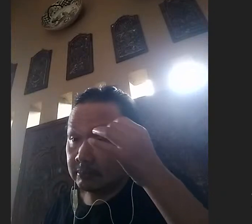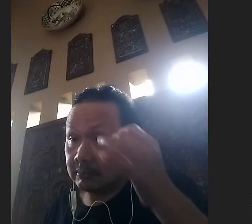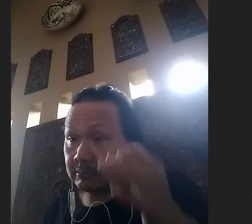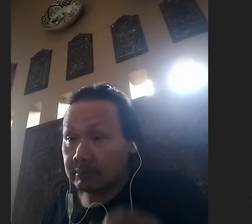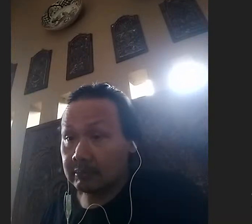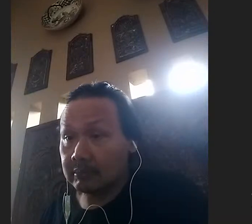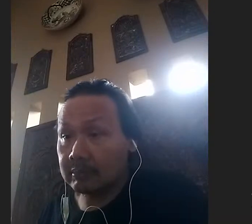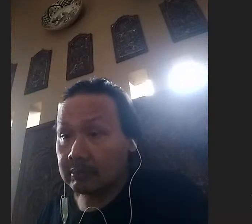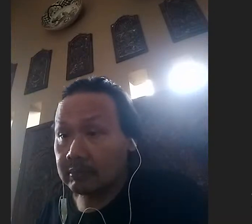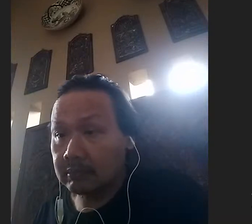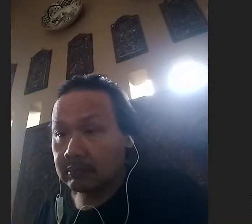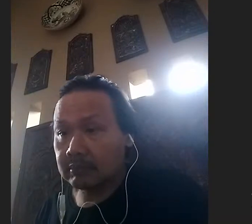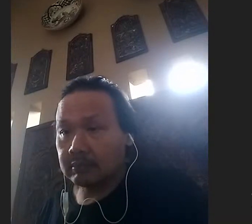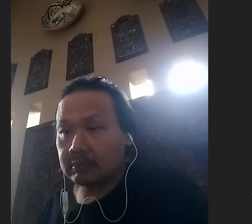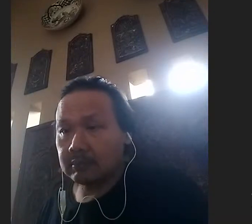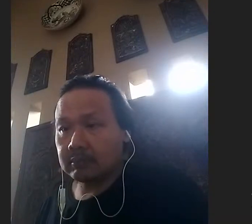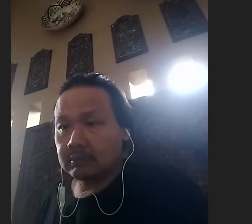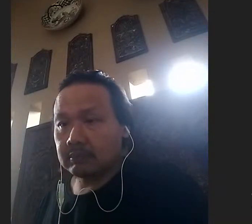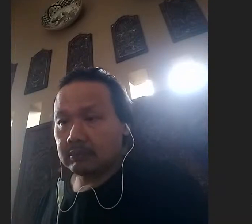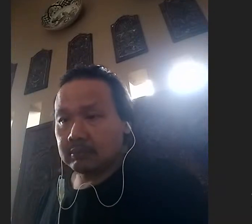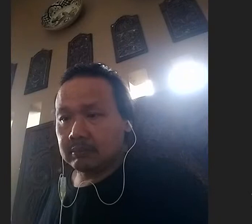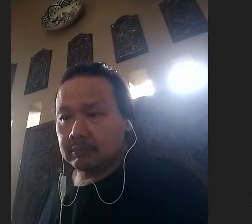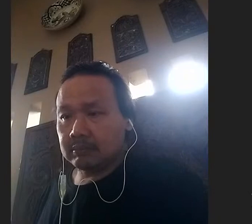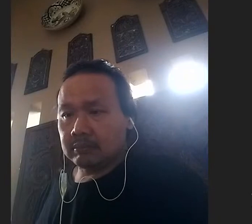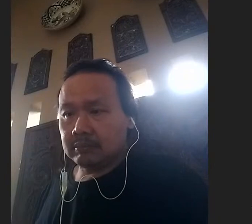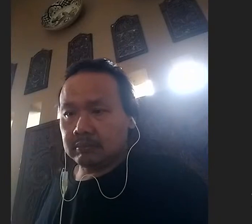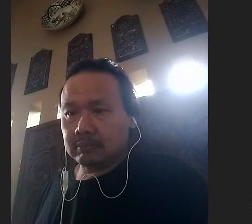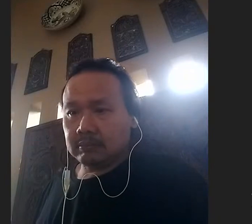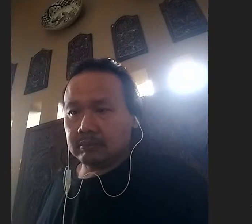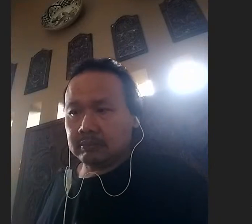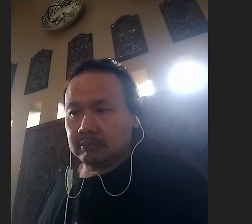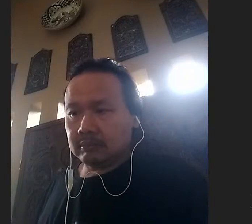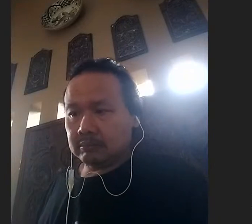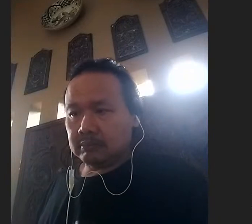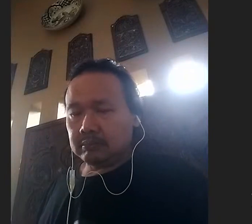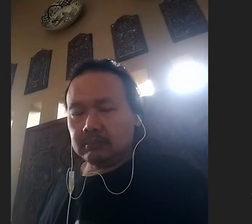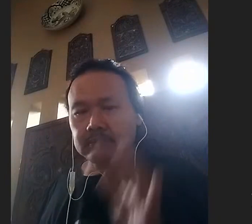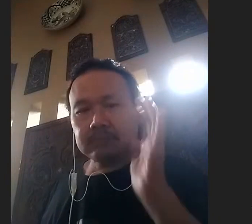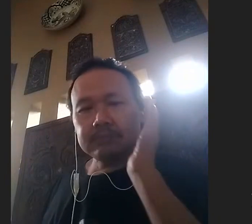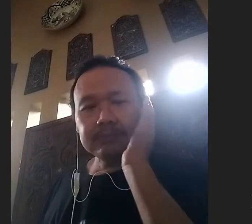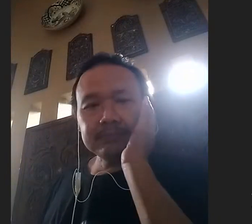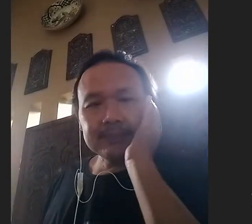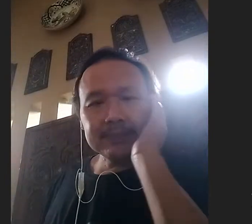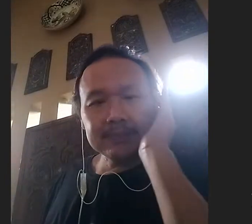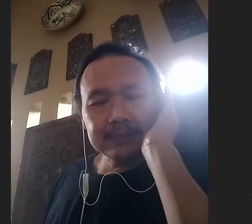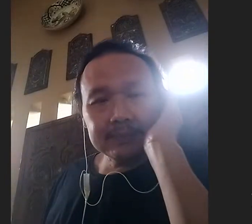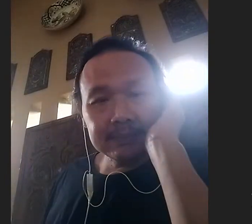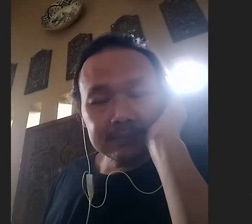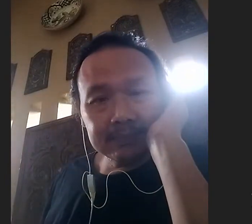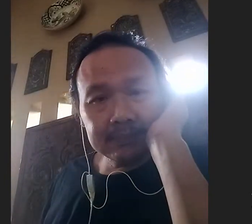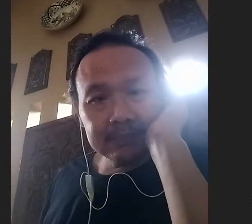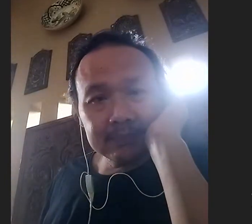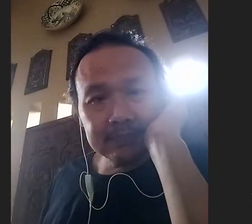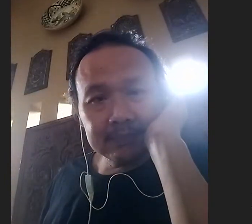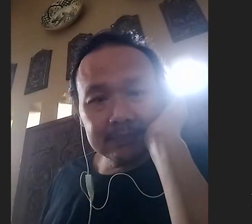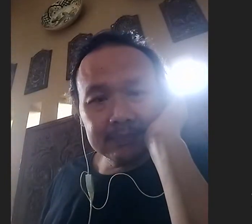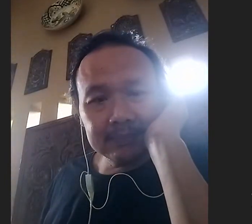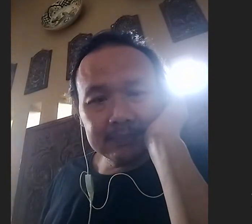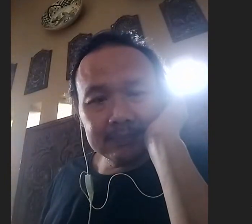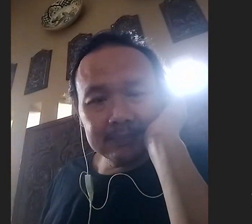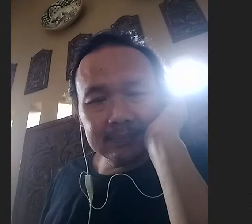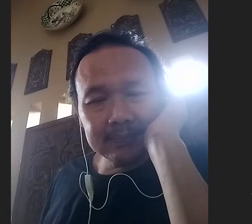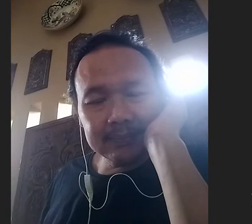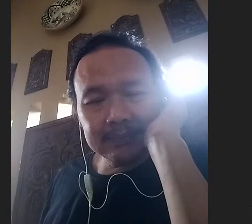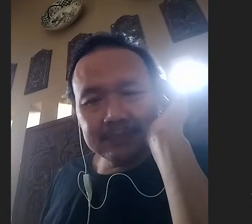Terima kasih Buru Kini Atas Sharingnya Saya Menambahkan